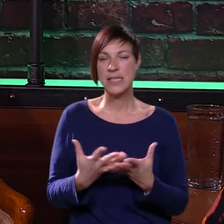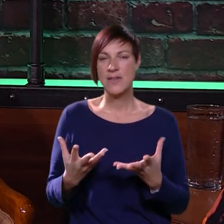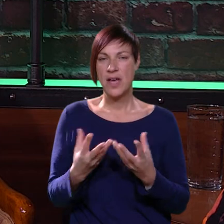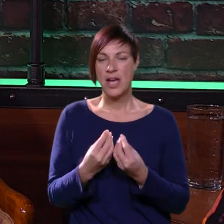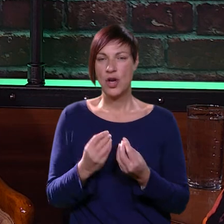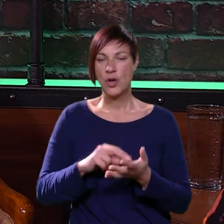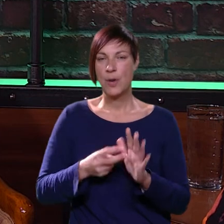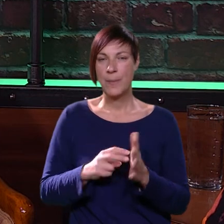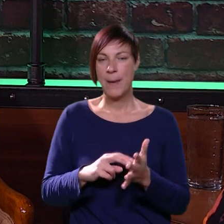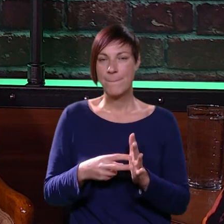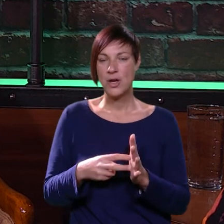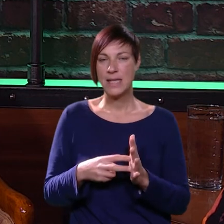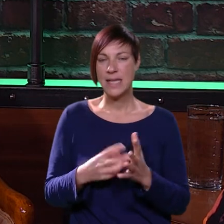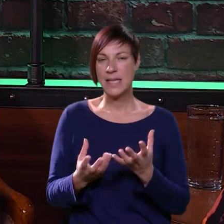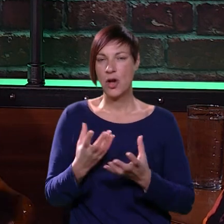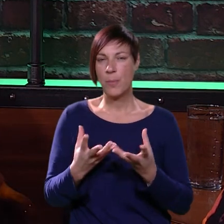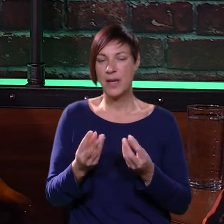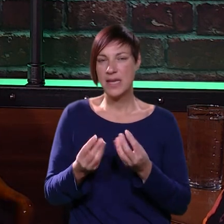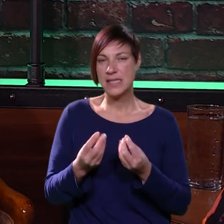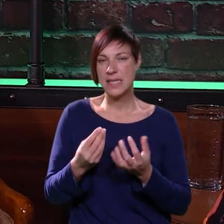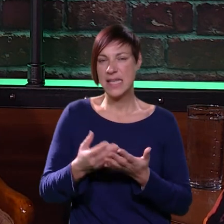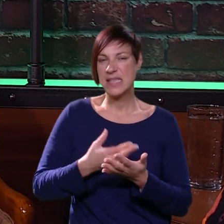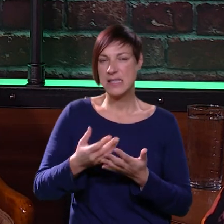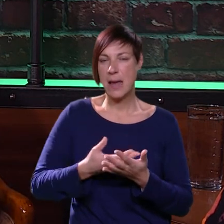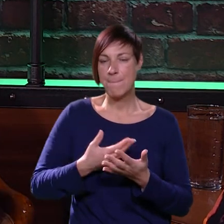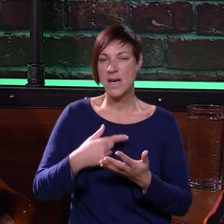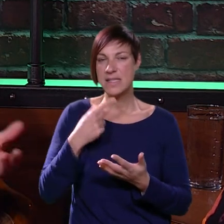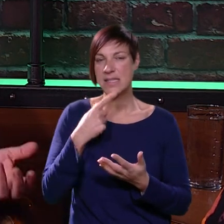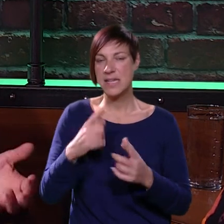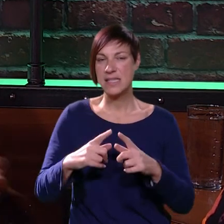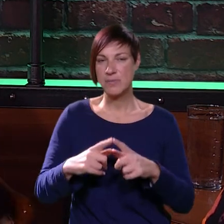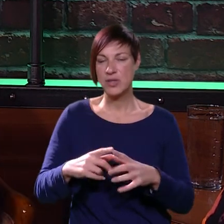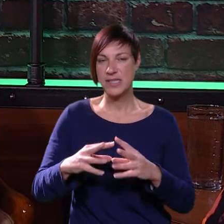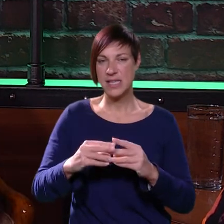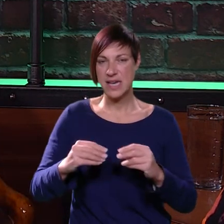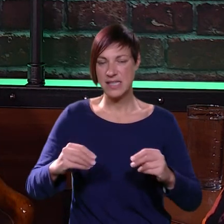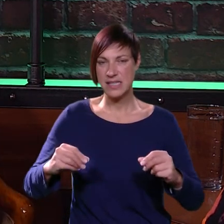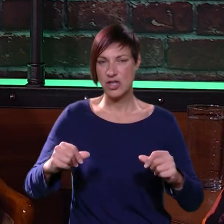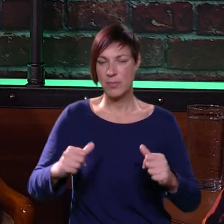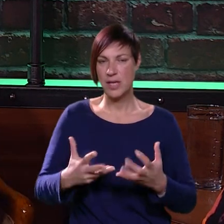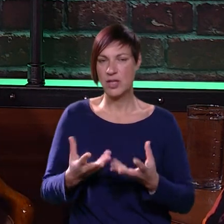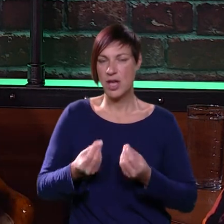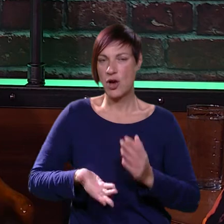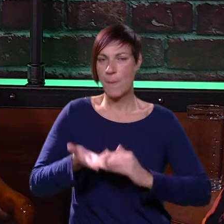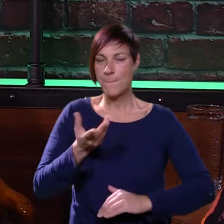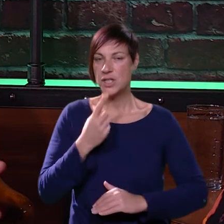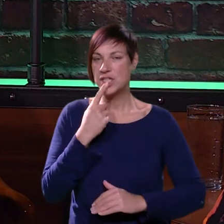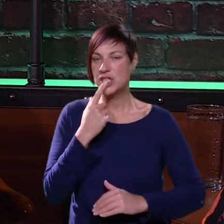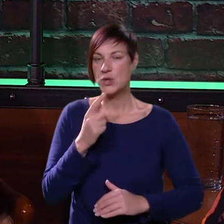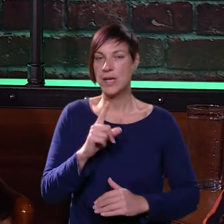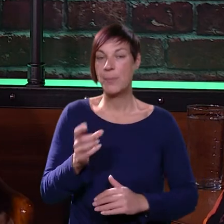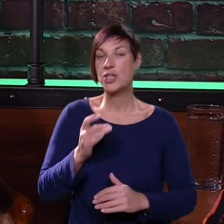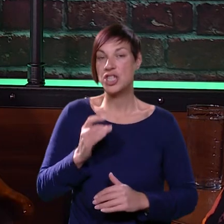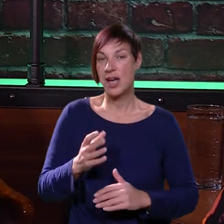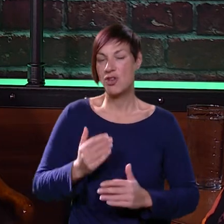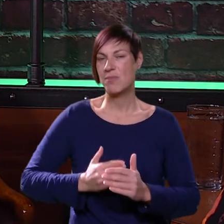stvore ogromne probleme, ta kombinacija tijesta i mosti, recimo, sir rastopljen na tijestu, to joj oko podiže cukar